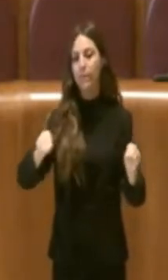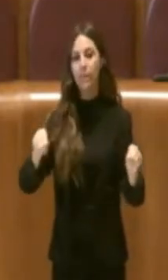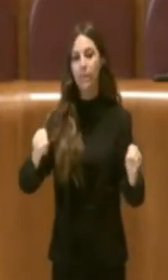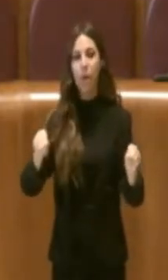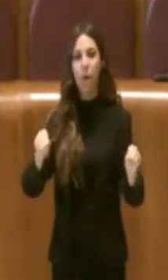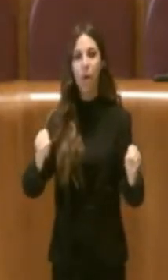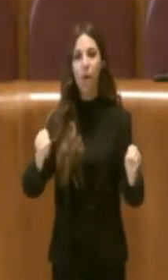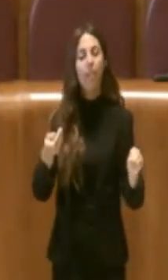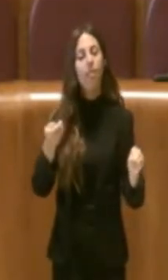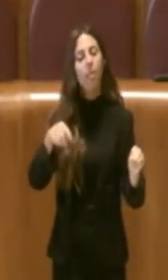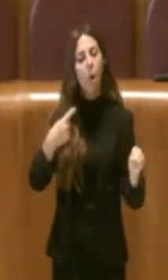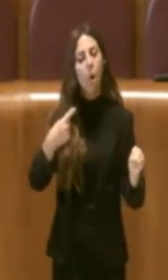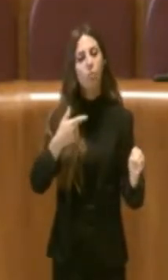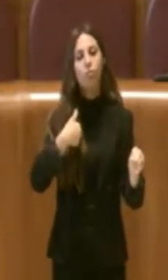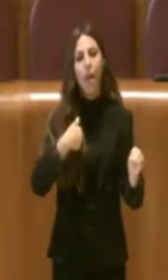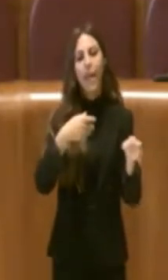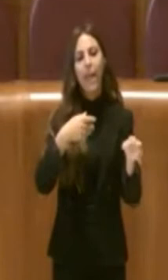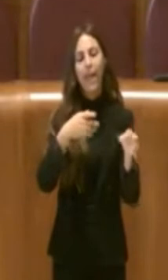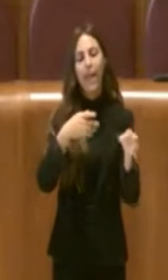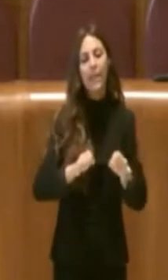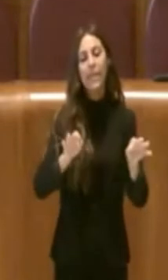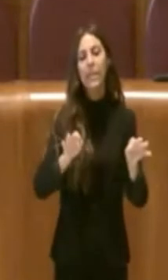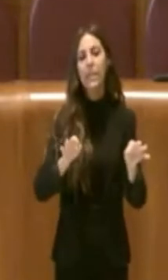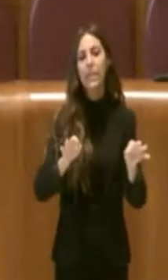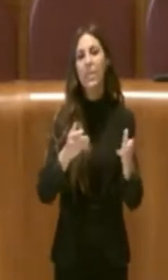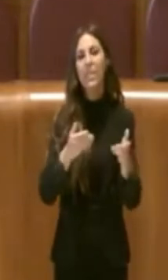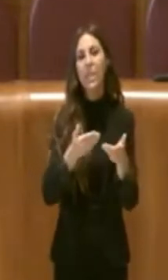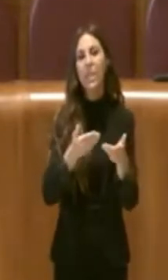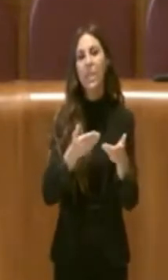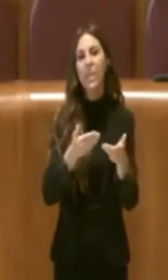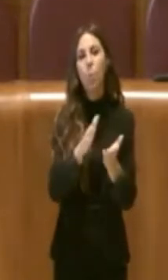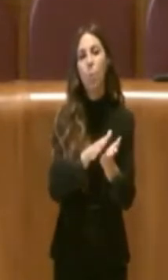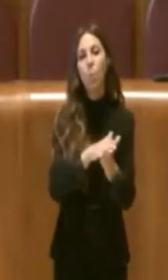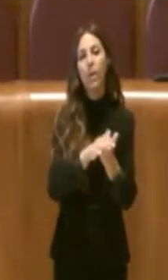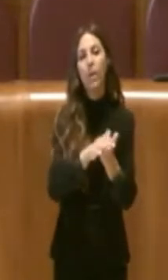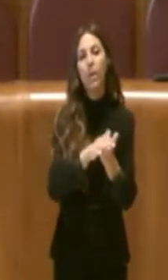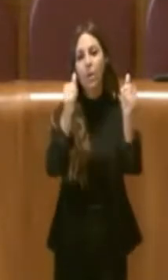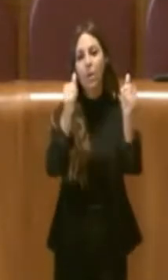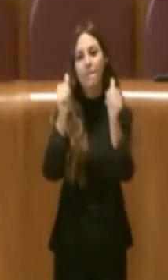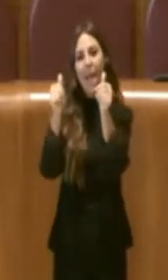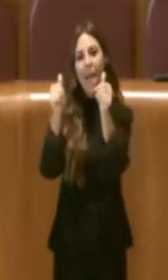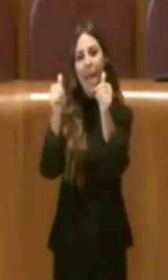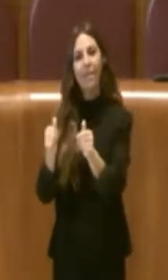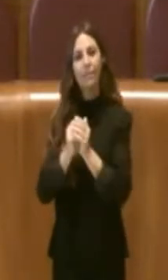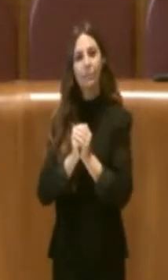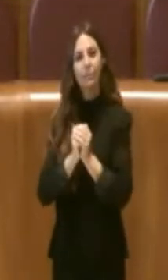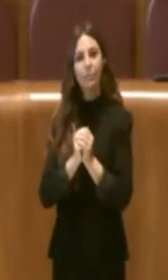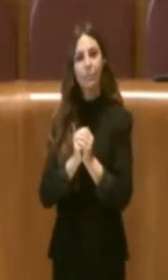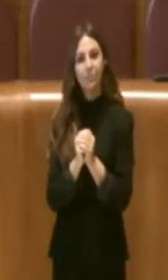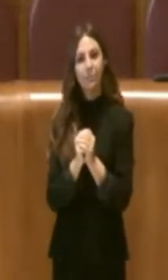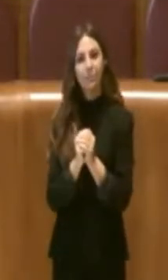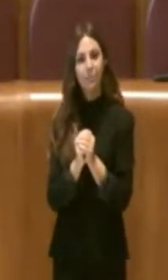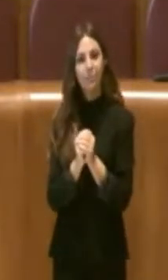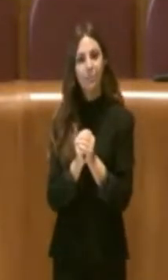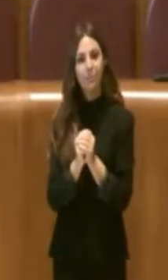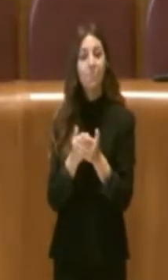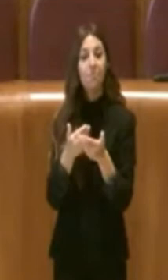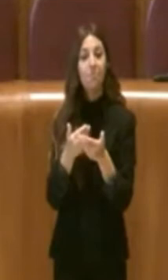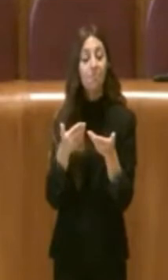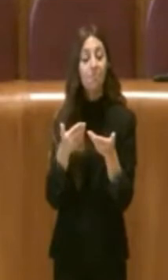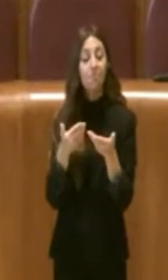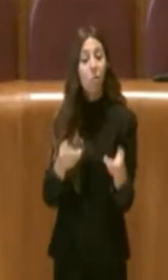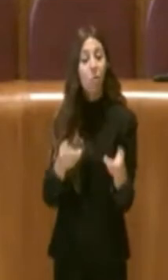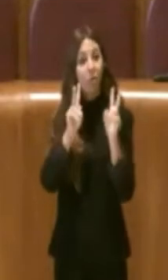si sono poi date le disposizioni per la pubblicazione dei bandi. Ora ne parliamo oggi perché